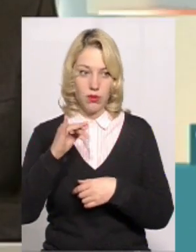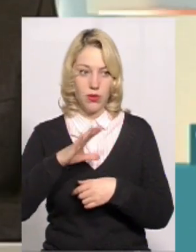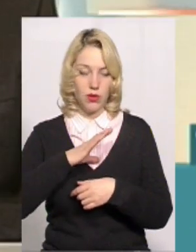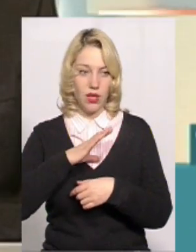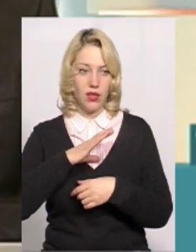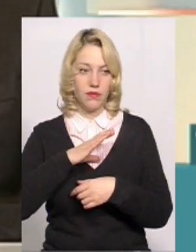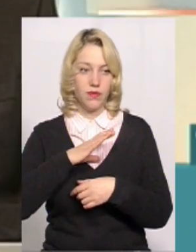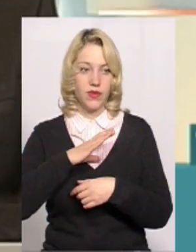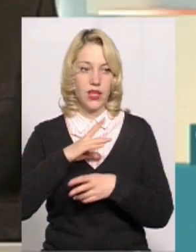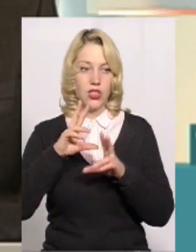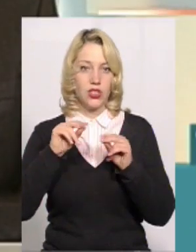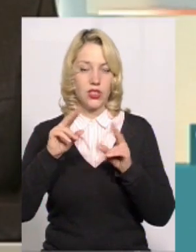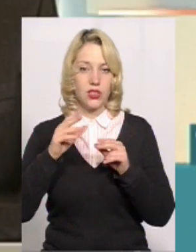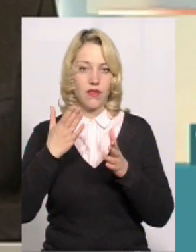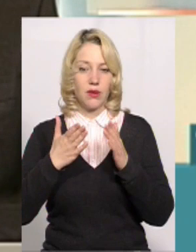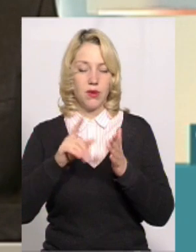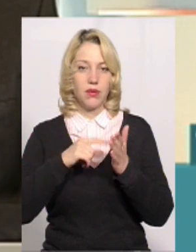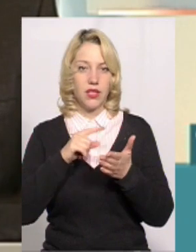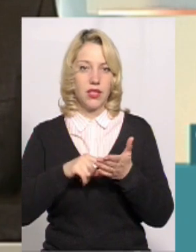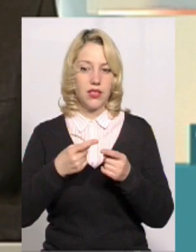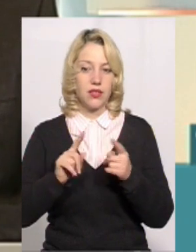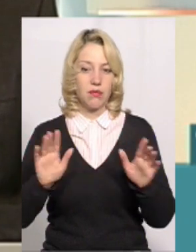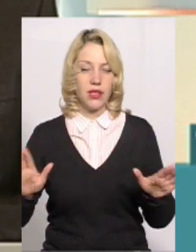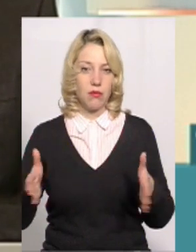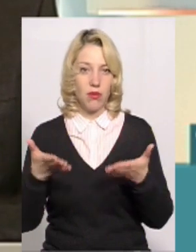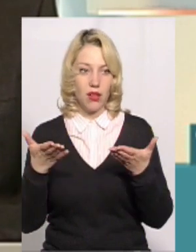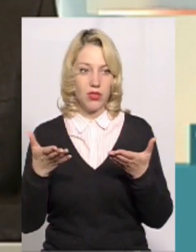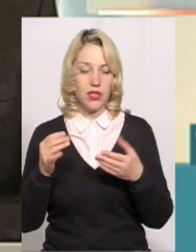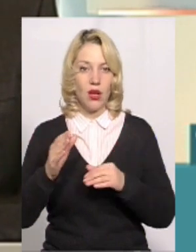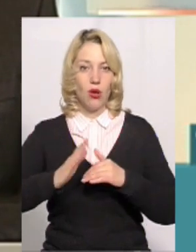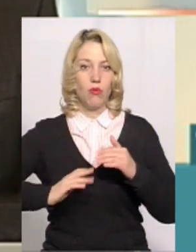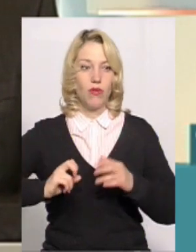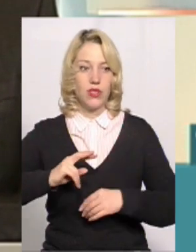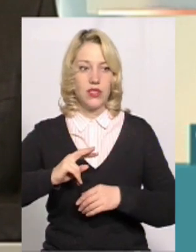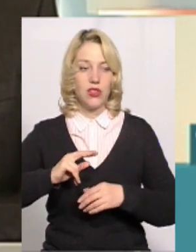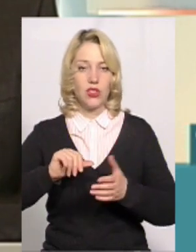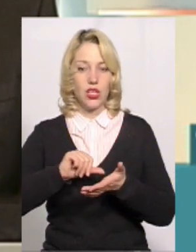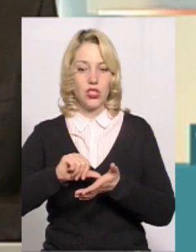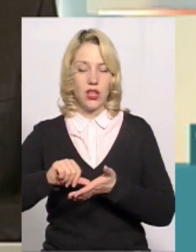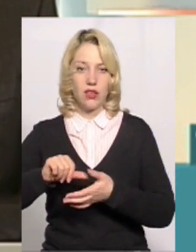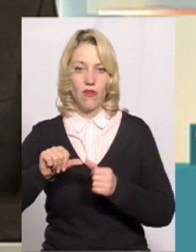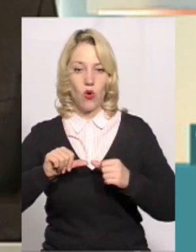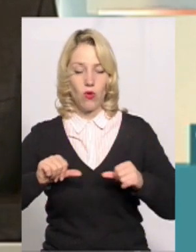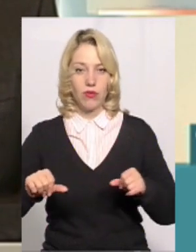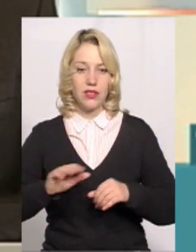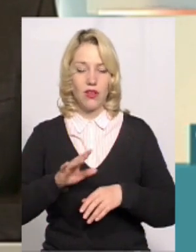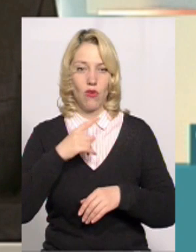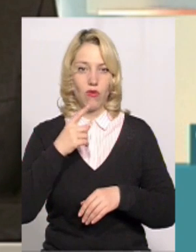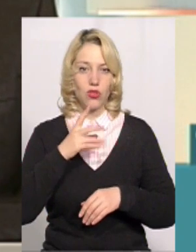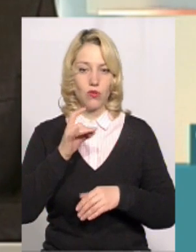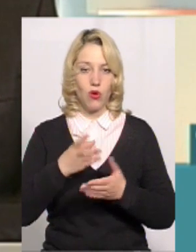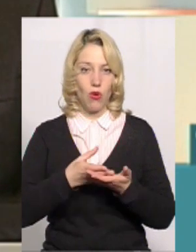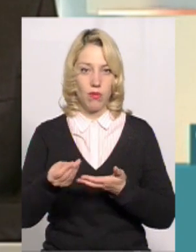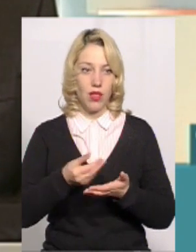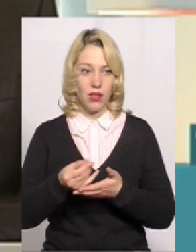щаслива, якби питання це піднімалося, і питання професійності членів комісій. І я вже не говорю про